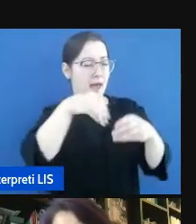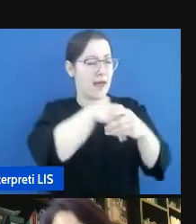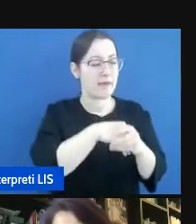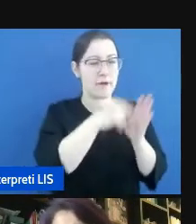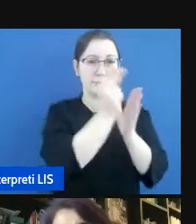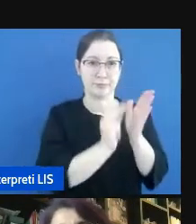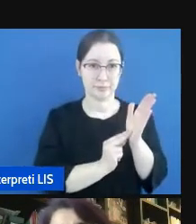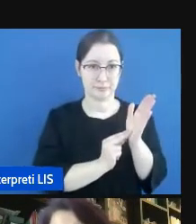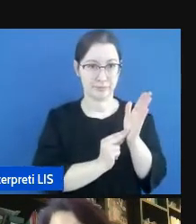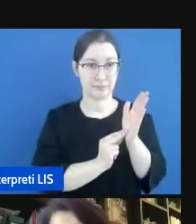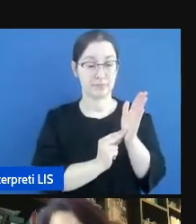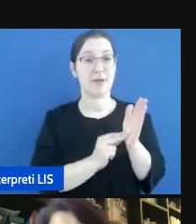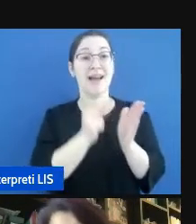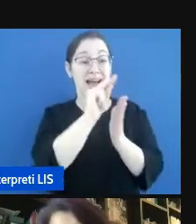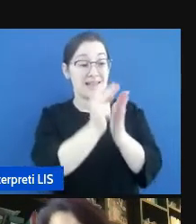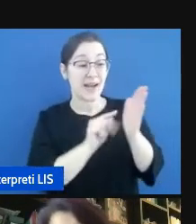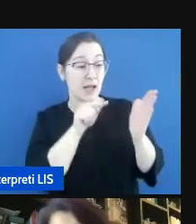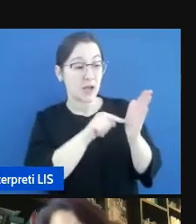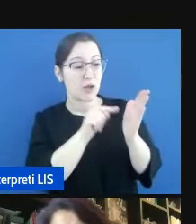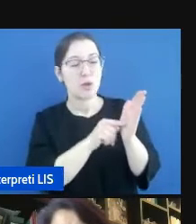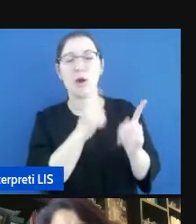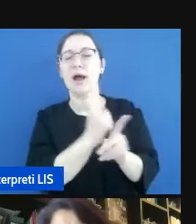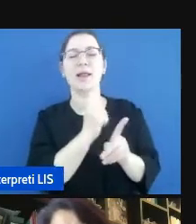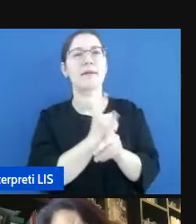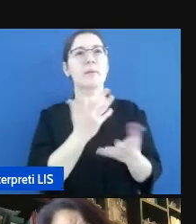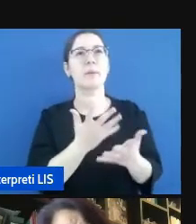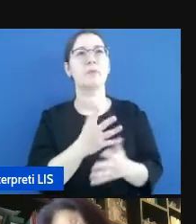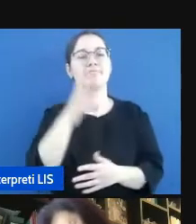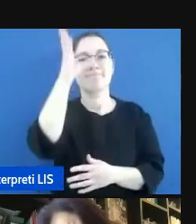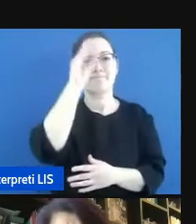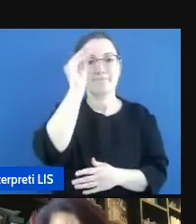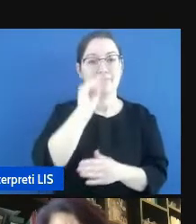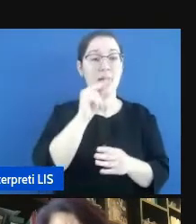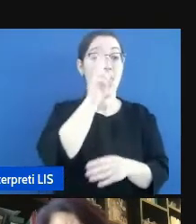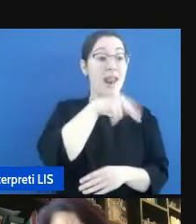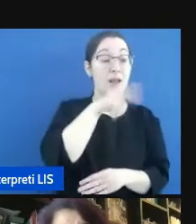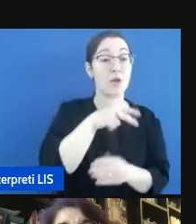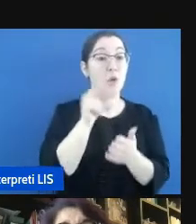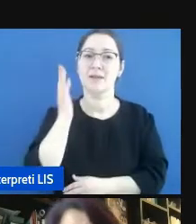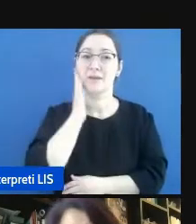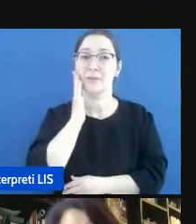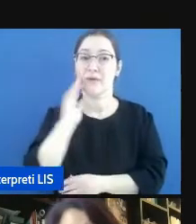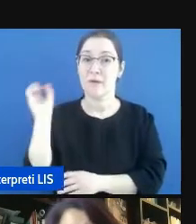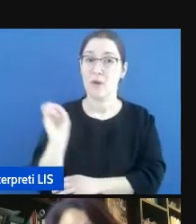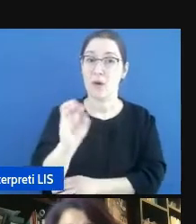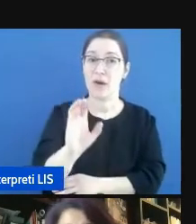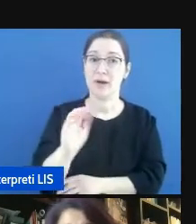imparare a leggere, imparare a scrivere, è un processo molto complicato.